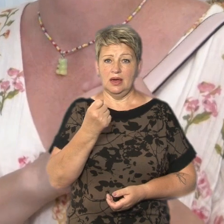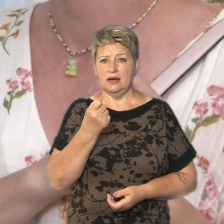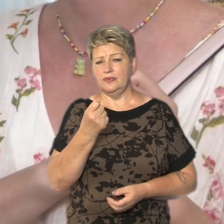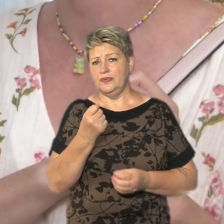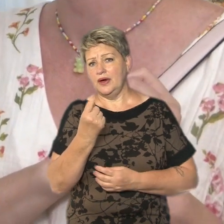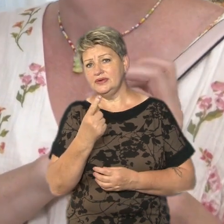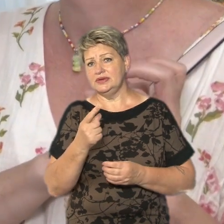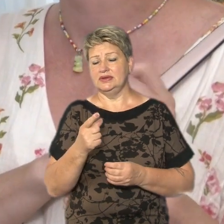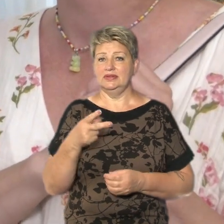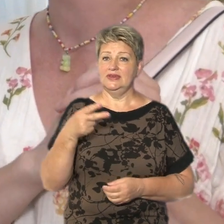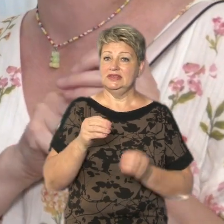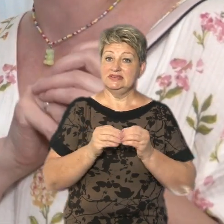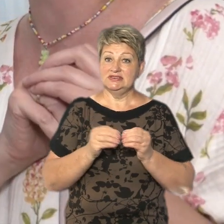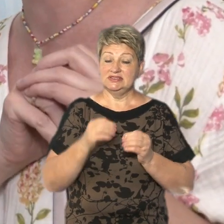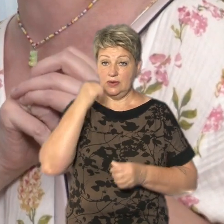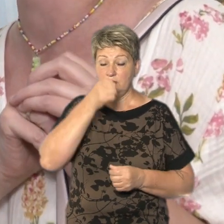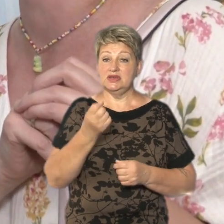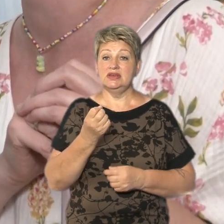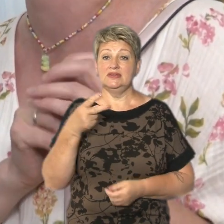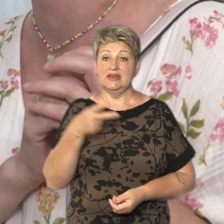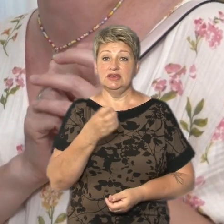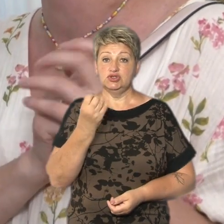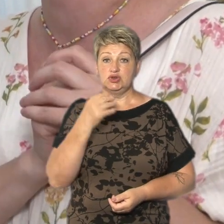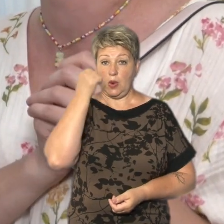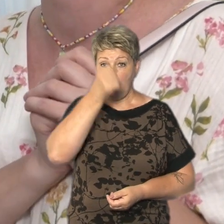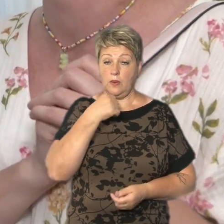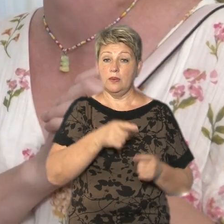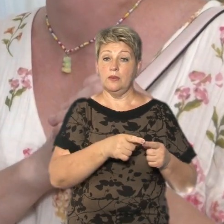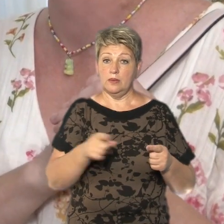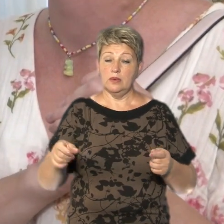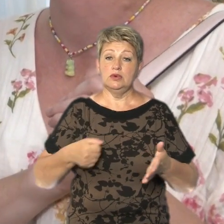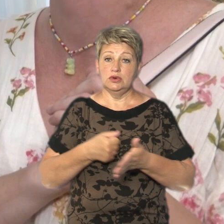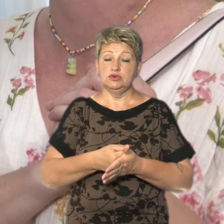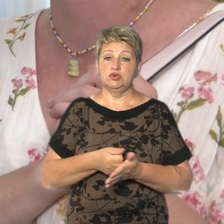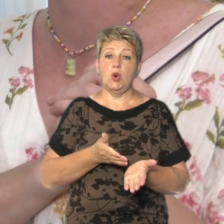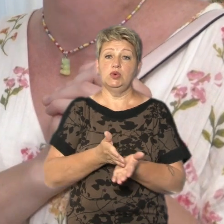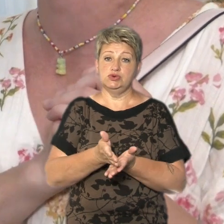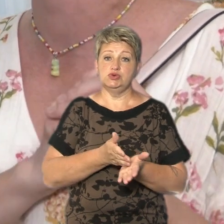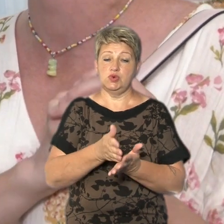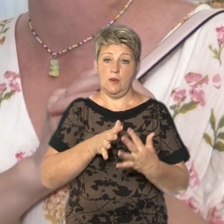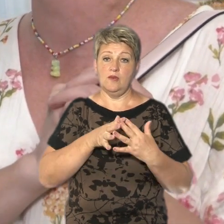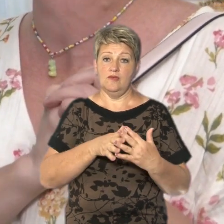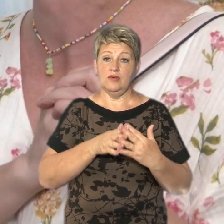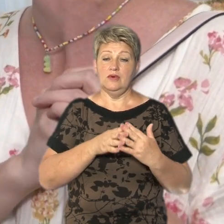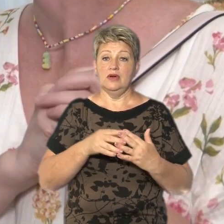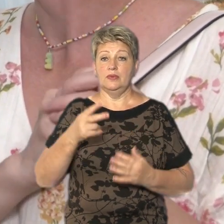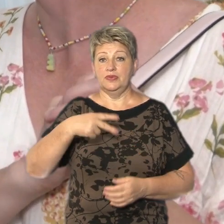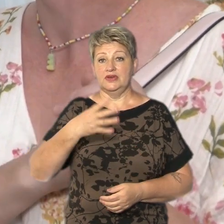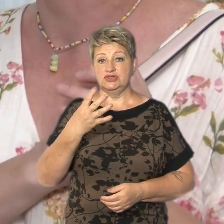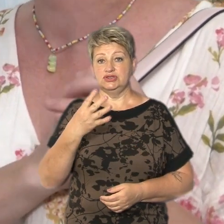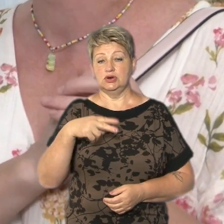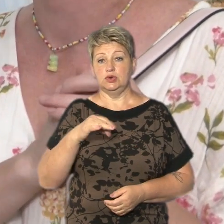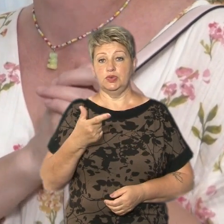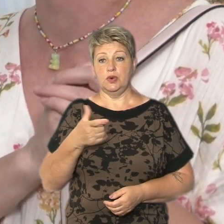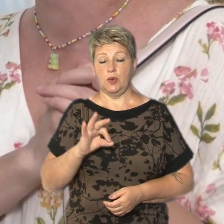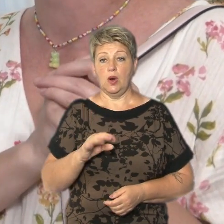2010 року. І з 2014 року він служить. І ось вже 24 лютого він